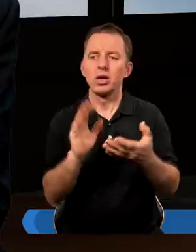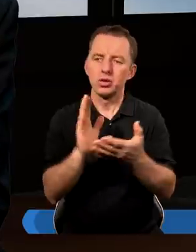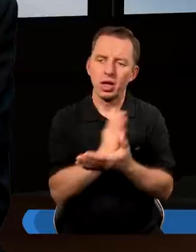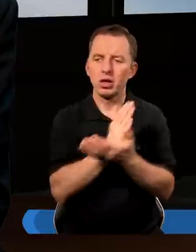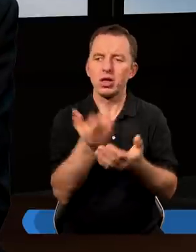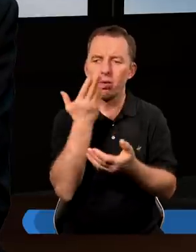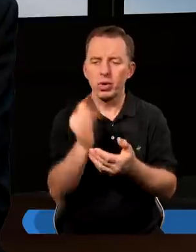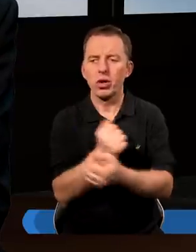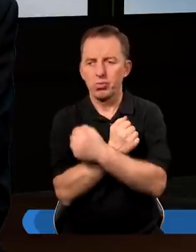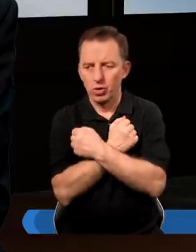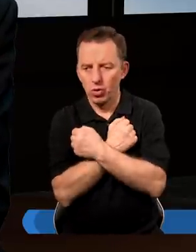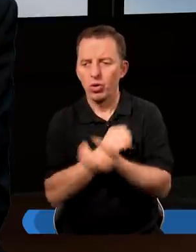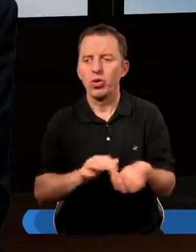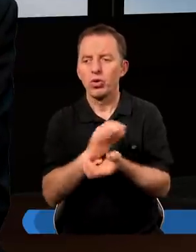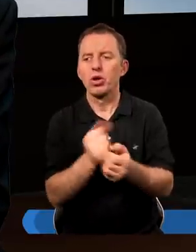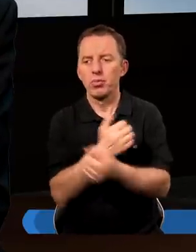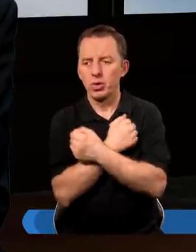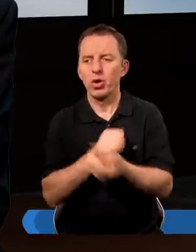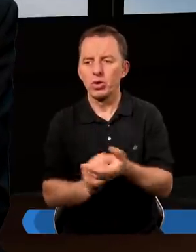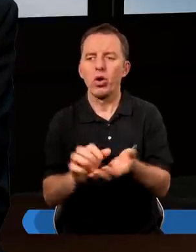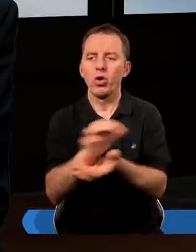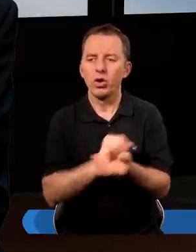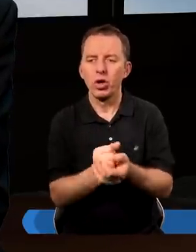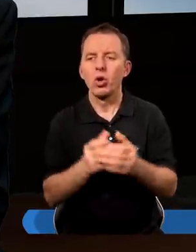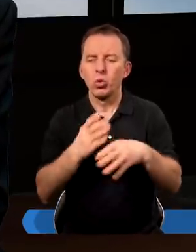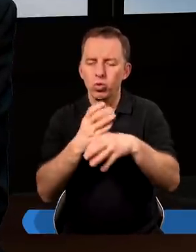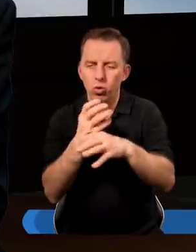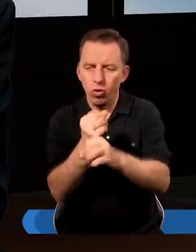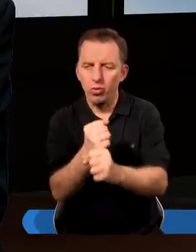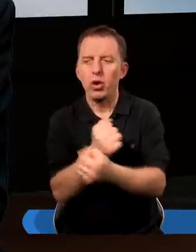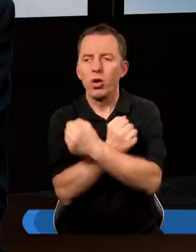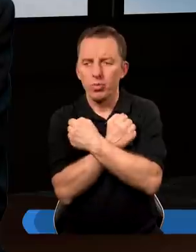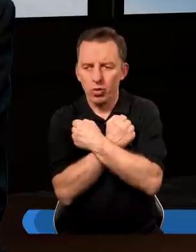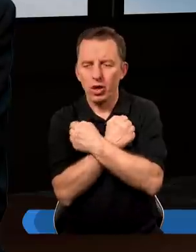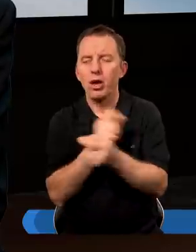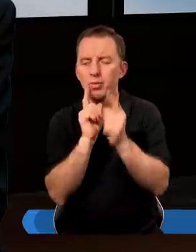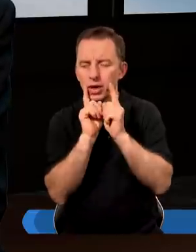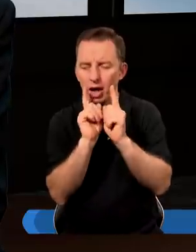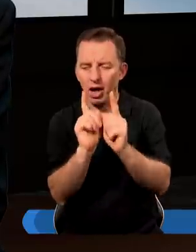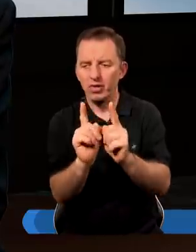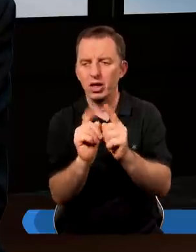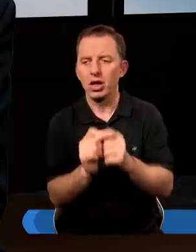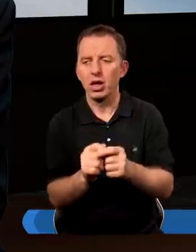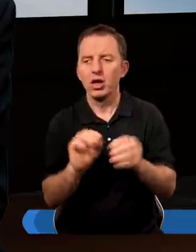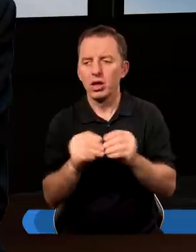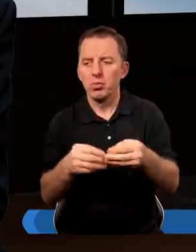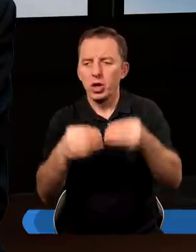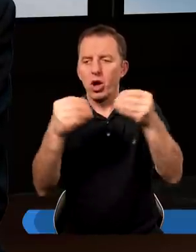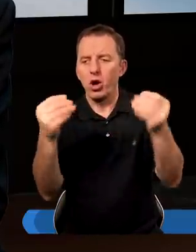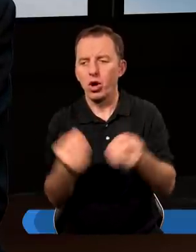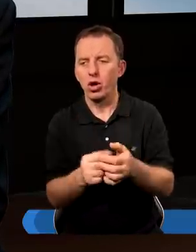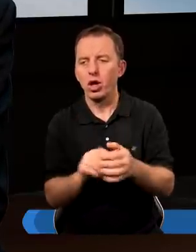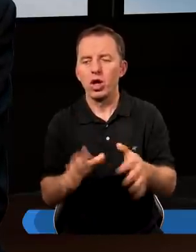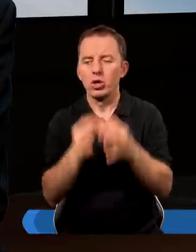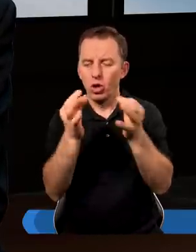Niektórzy tak bardzo miłują świat, iż ich miłość do świata tłumi ich umiłowanie prawdy. Gdy mnożą